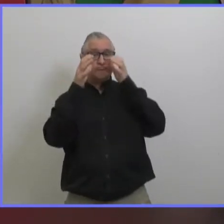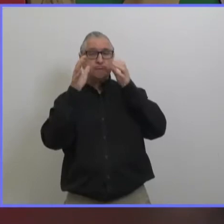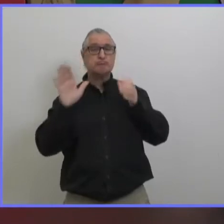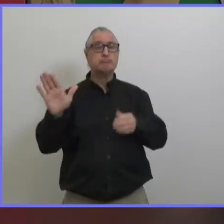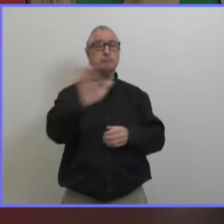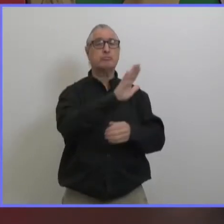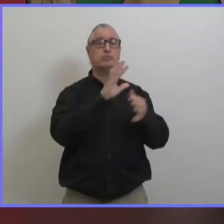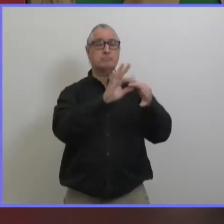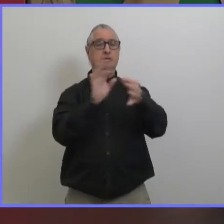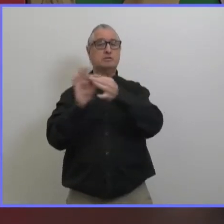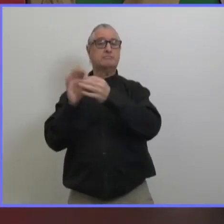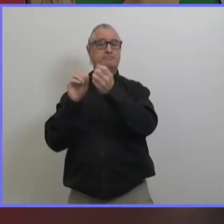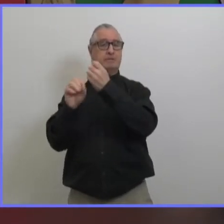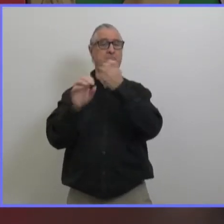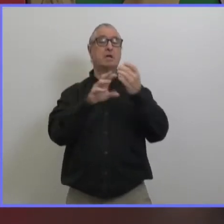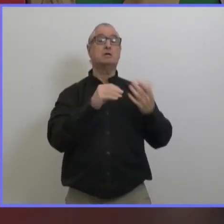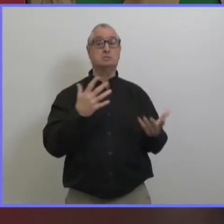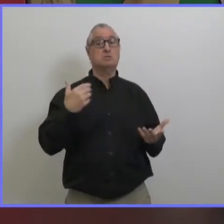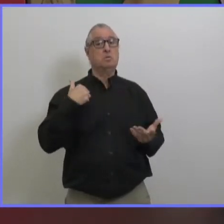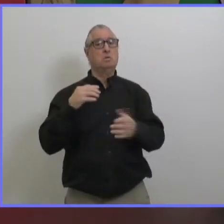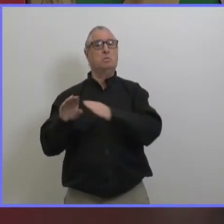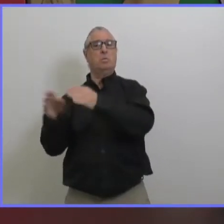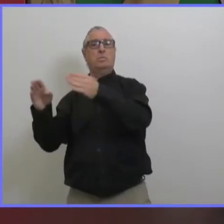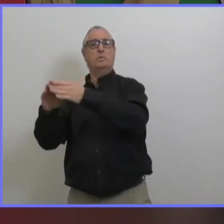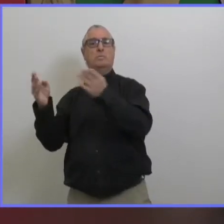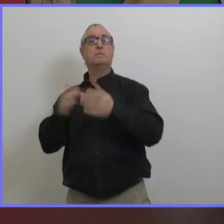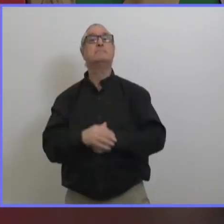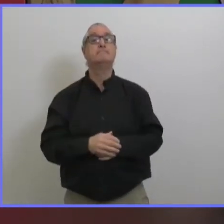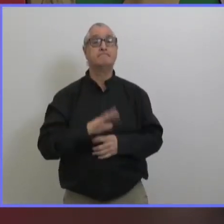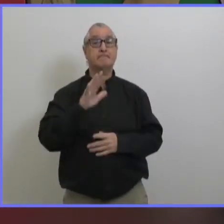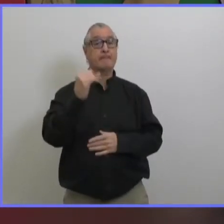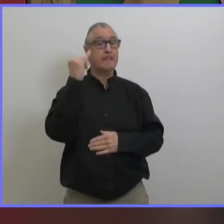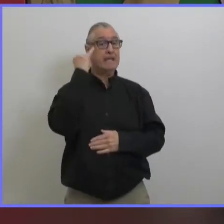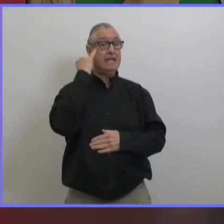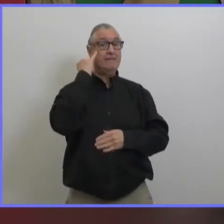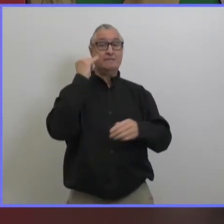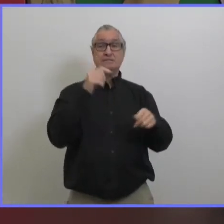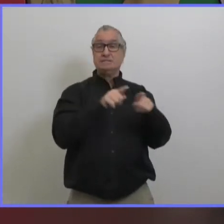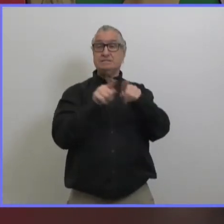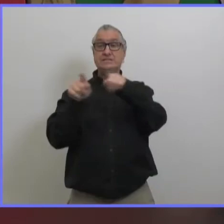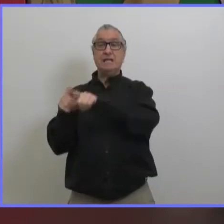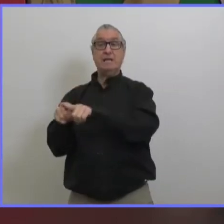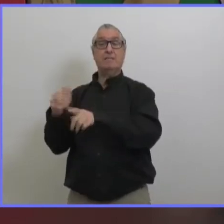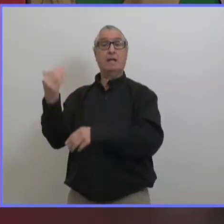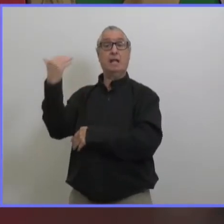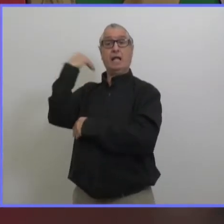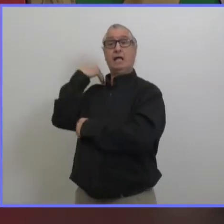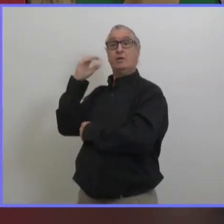le monde si on réouvrait tout on se retrouverait là où on était en octobre il n'y a rien qui a changé avec ce virus